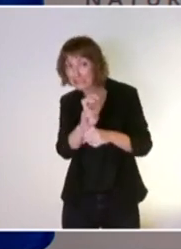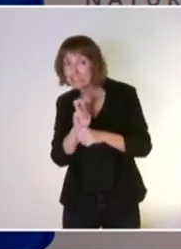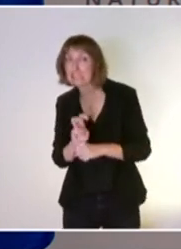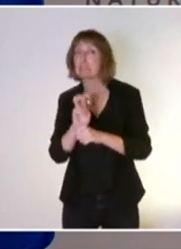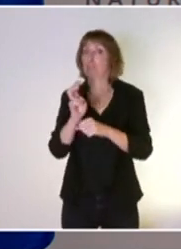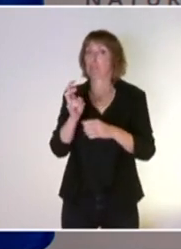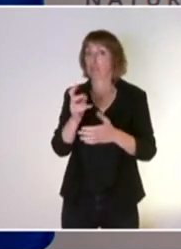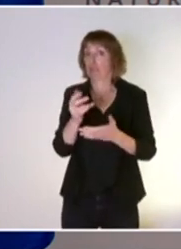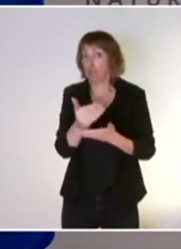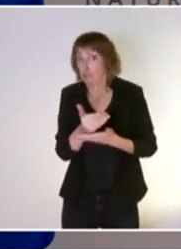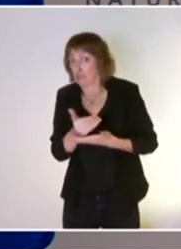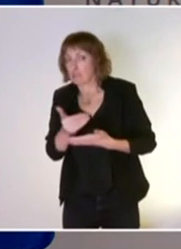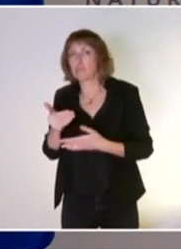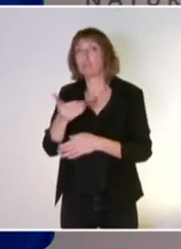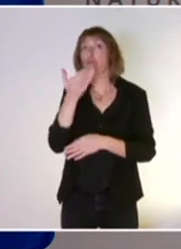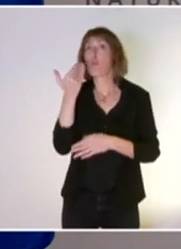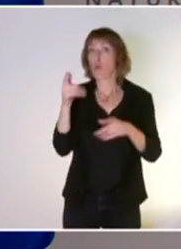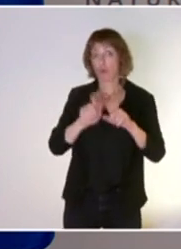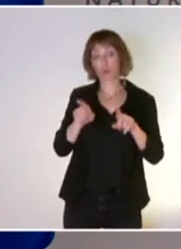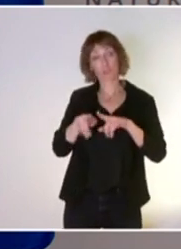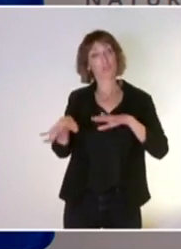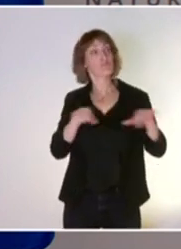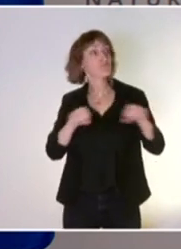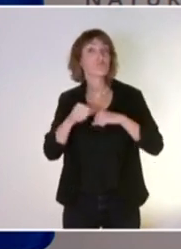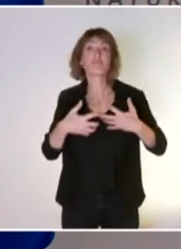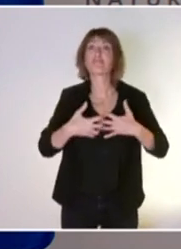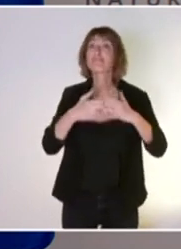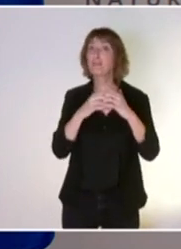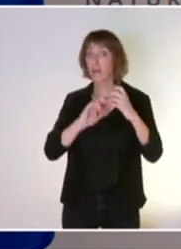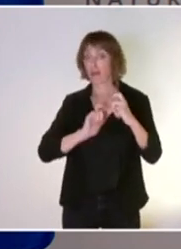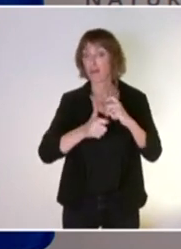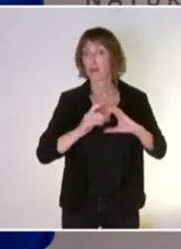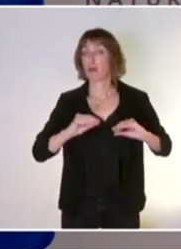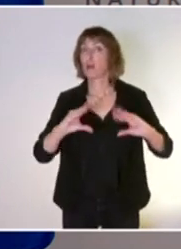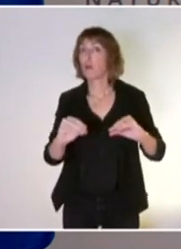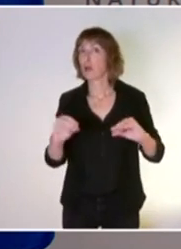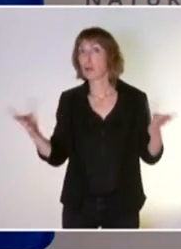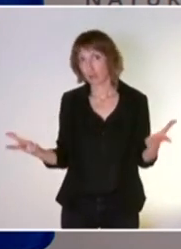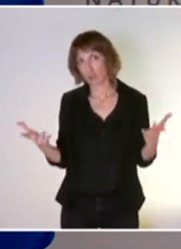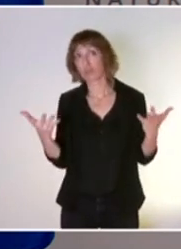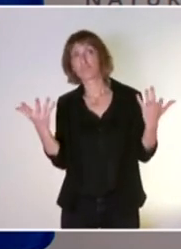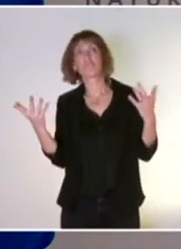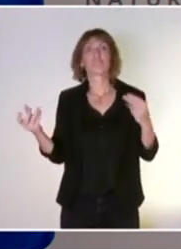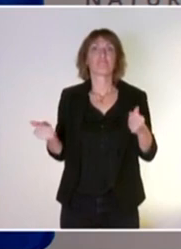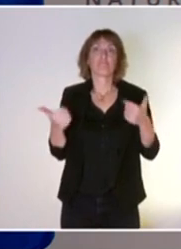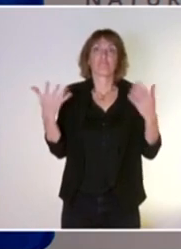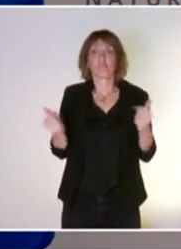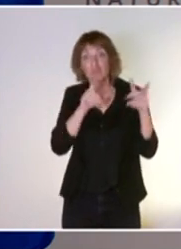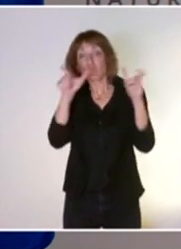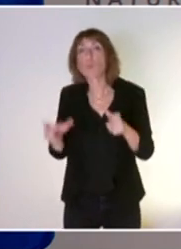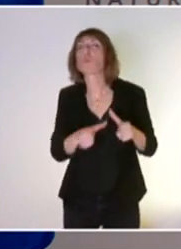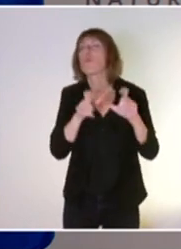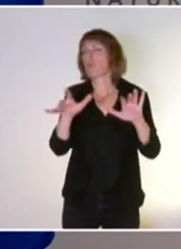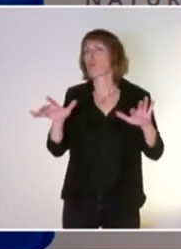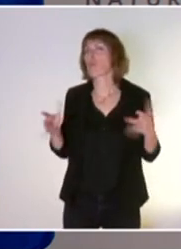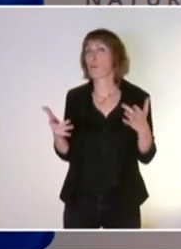comment est-ce qu'on vérifie vraiment l'efficacité de nos dispositifs. Et puis il y a évidemment la question des moyens, puisque